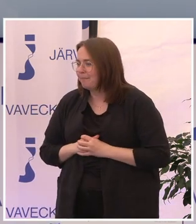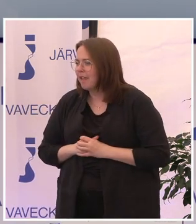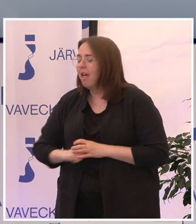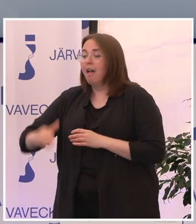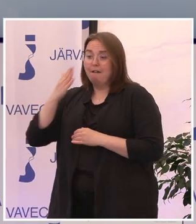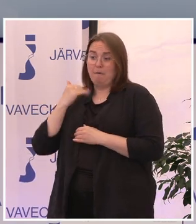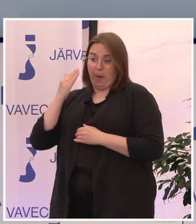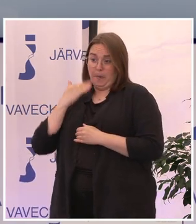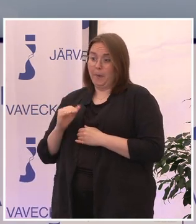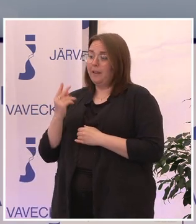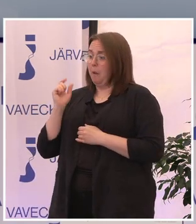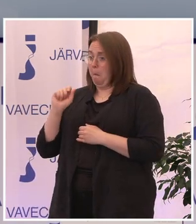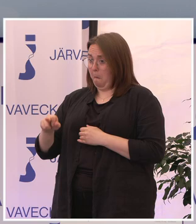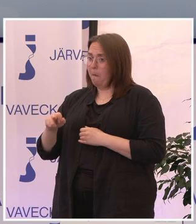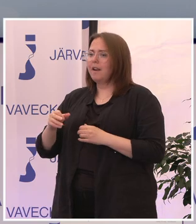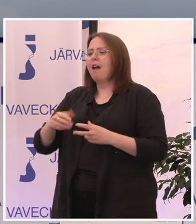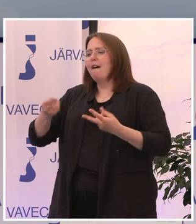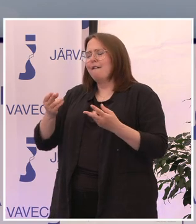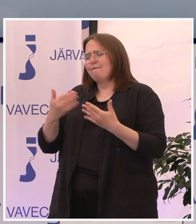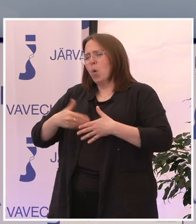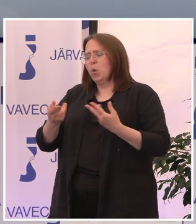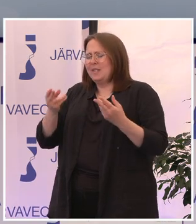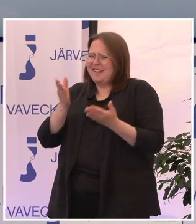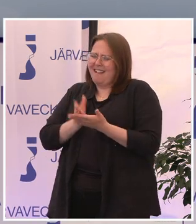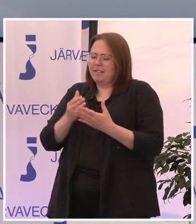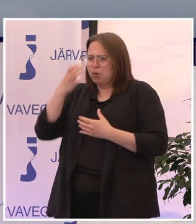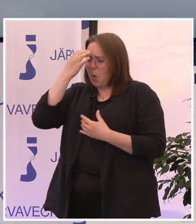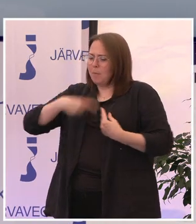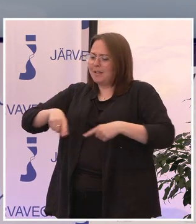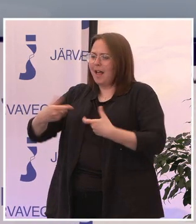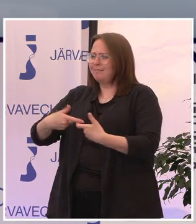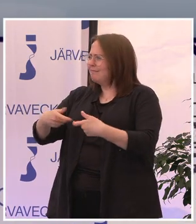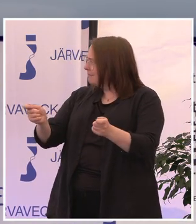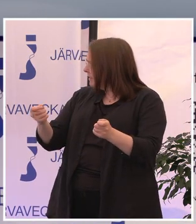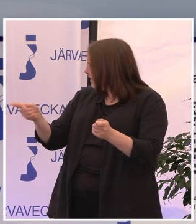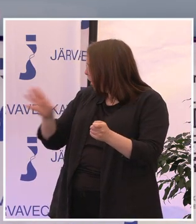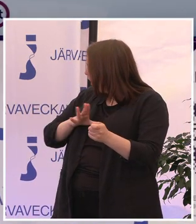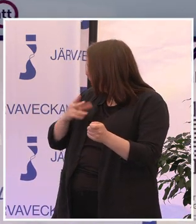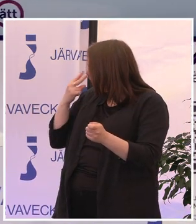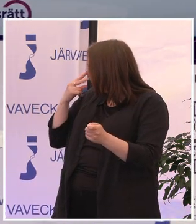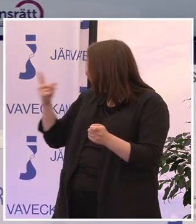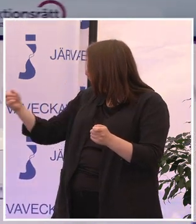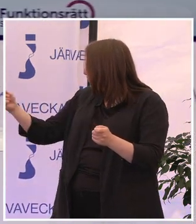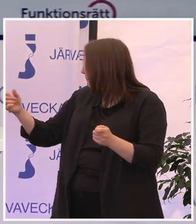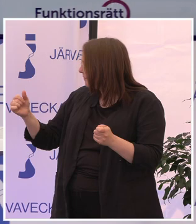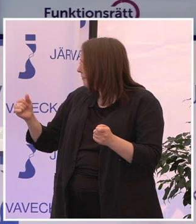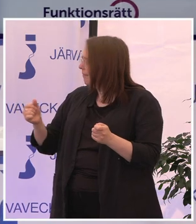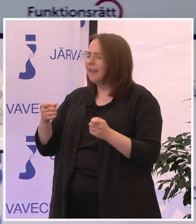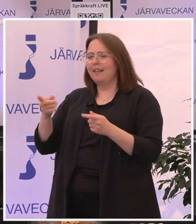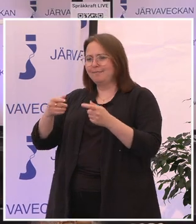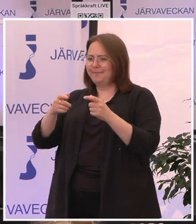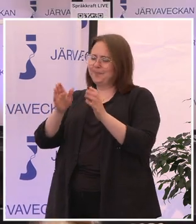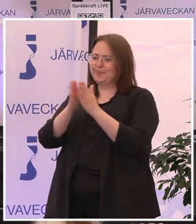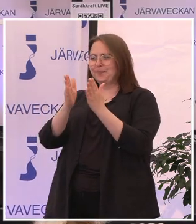Tidigare i år släppte Funktionsrätt Stockholms län denna... Ni har den också? Ja, ni kan också få den så. Den här